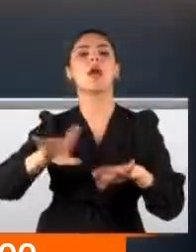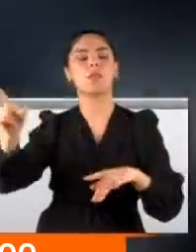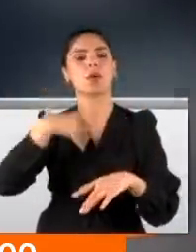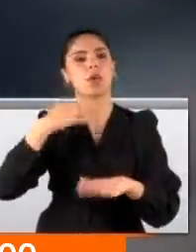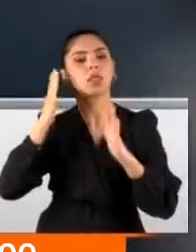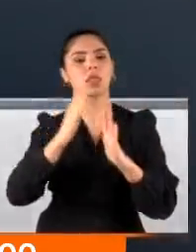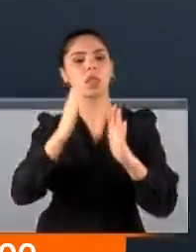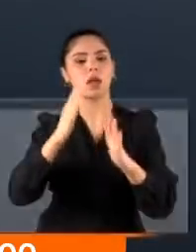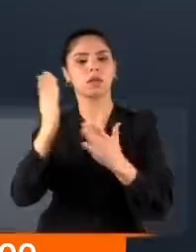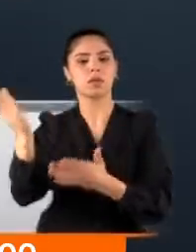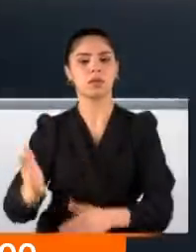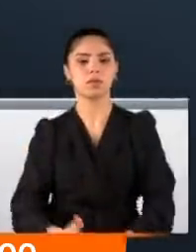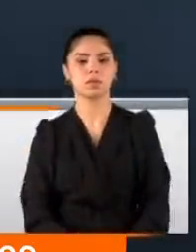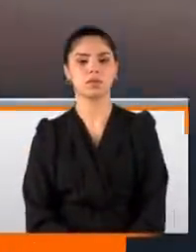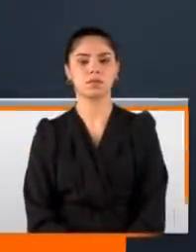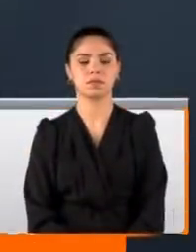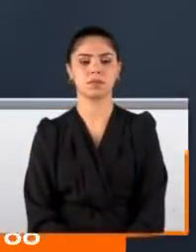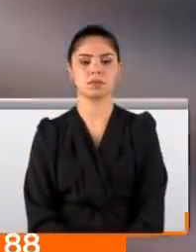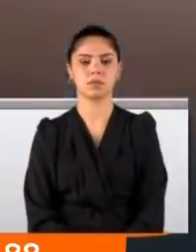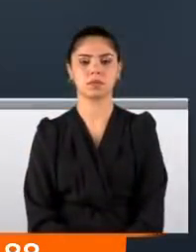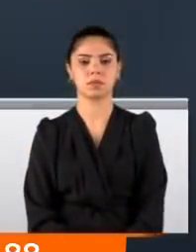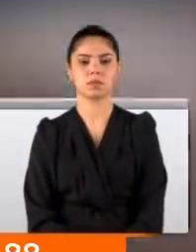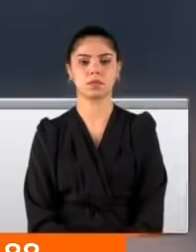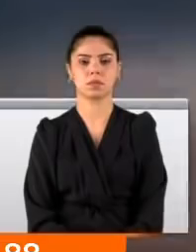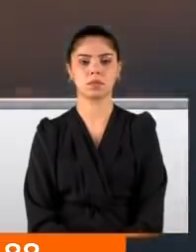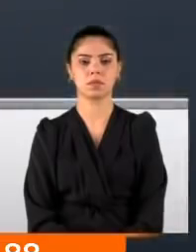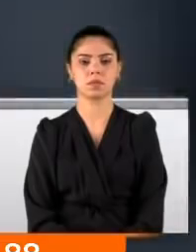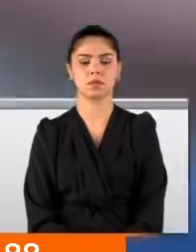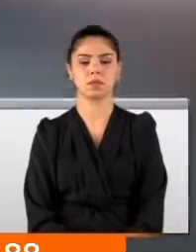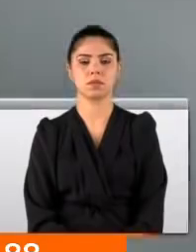lens kaçtı ve çıkarması, çıkarması gerekiyor.